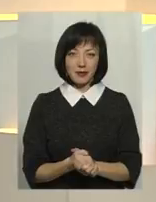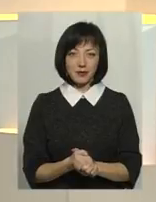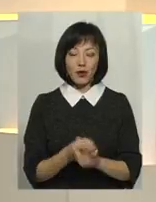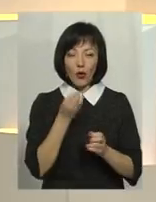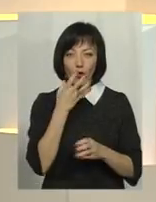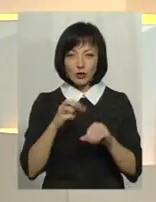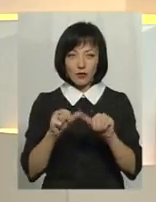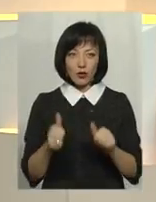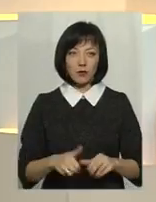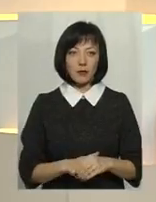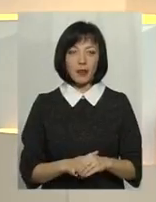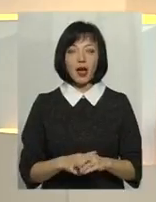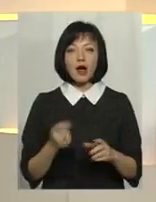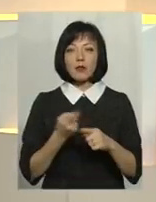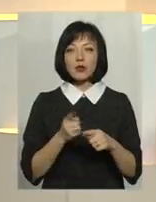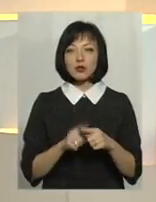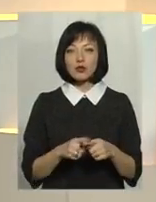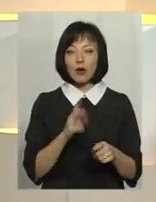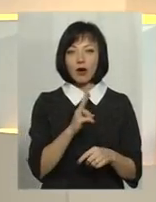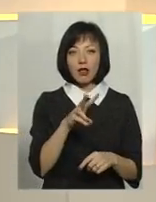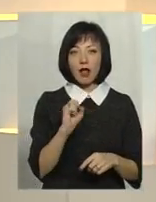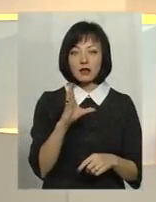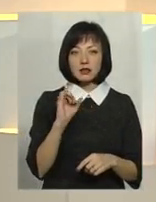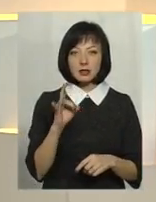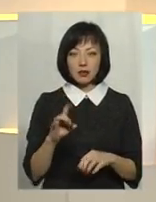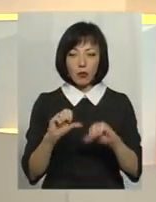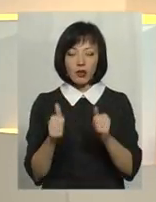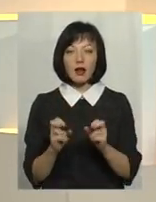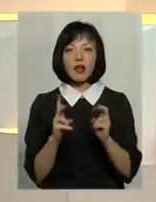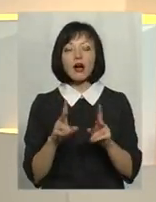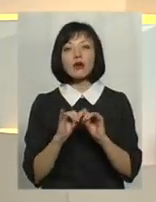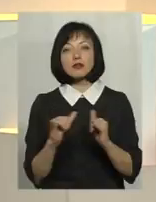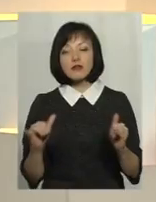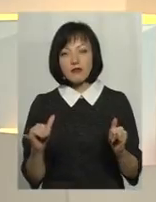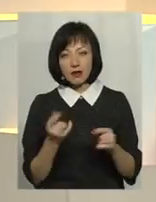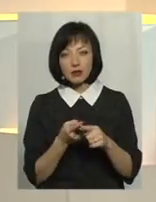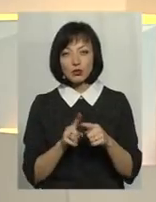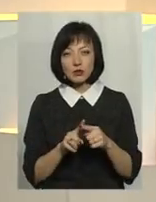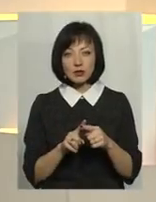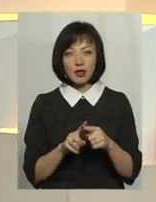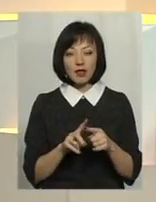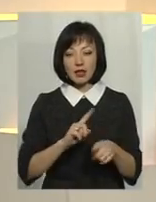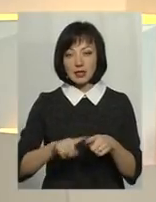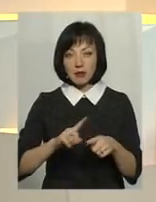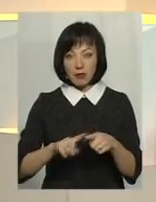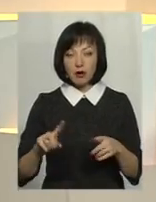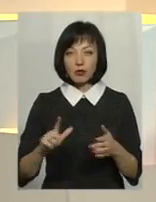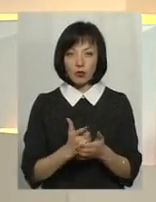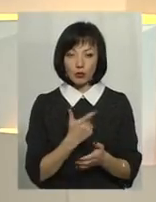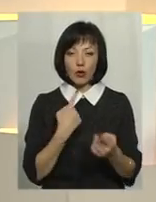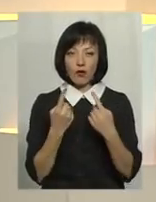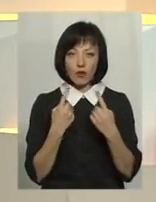Власне, про ту кластерну модель, як розвивати її, незабаром вкотре